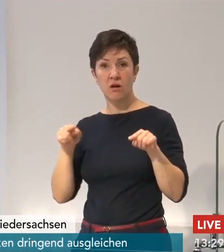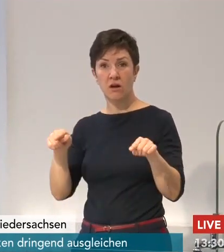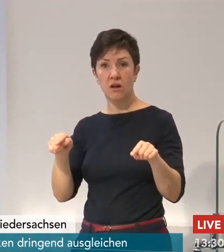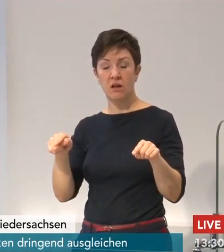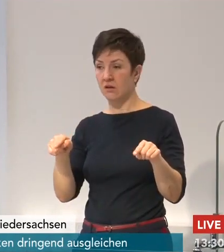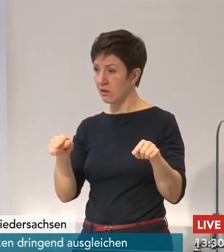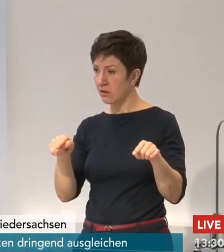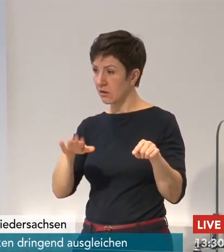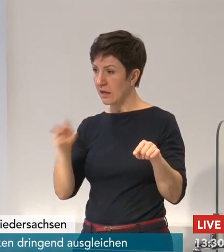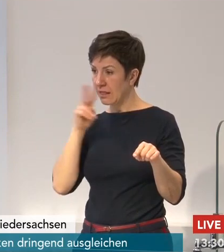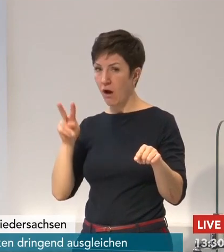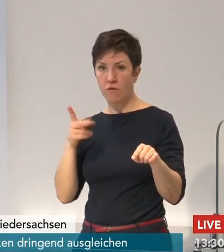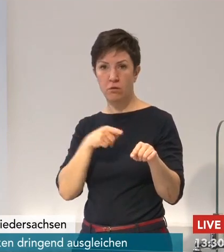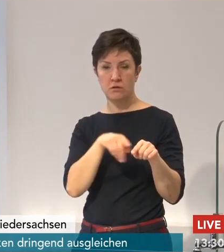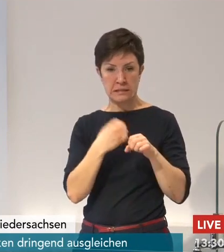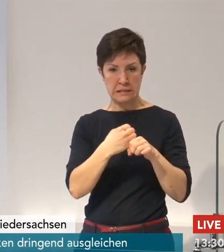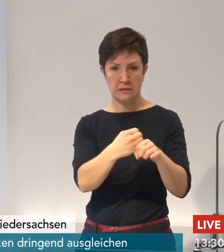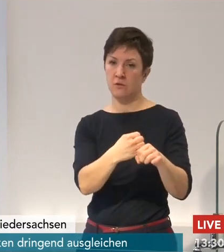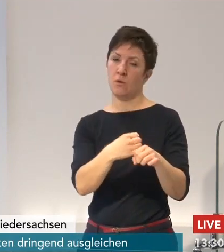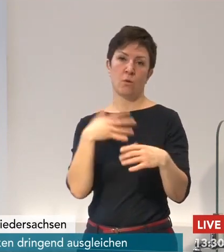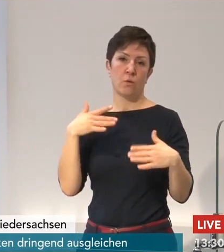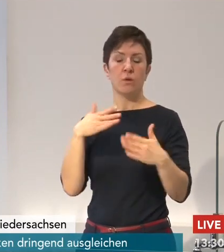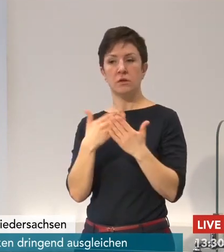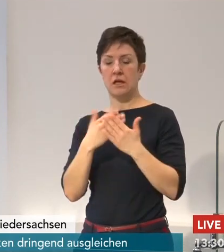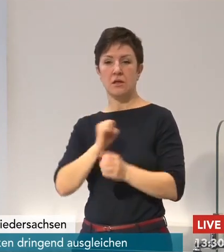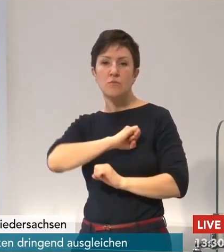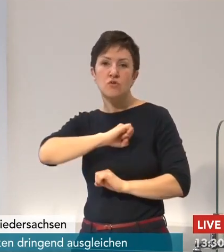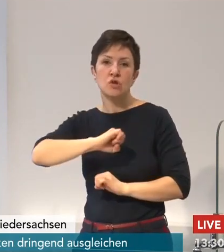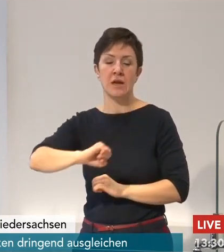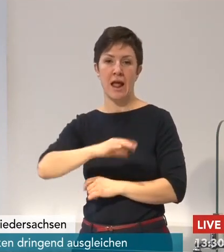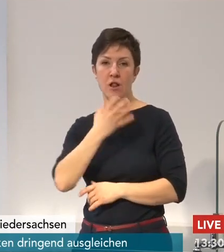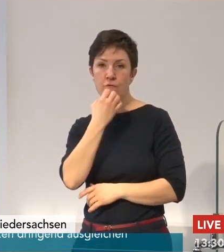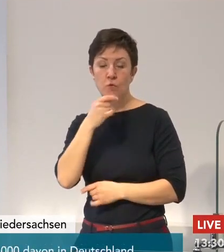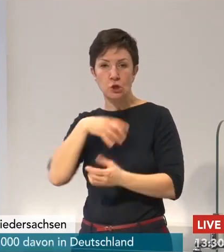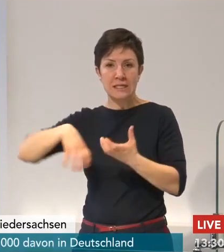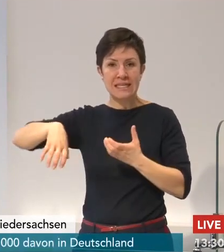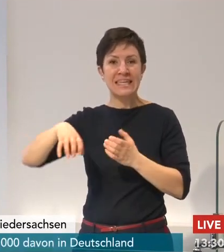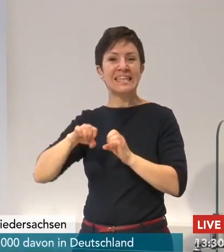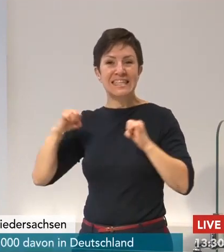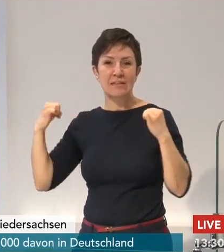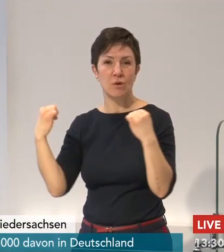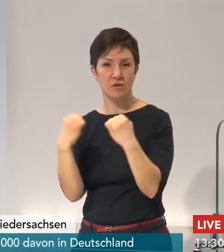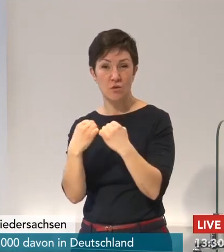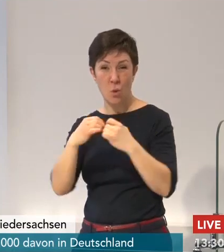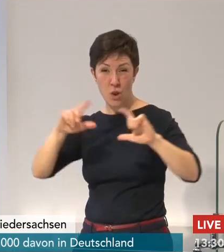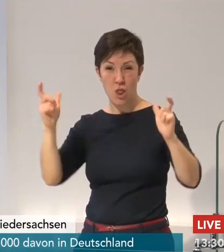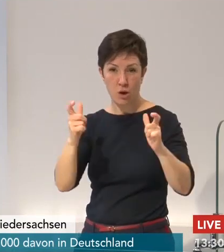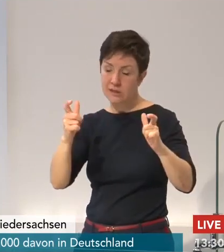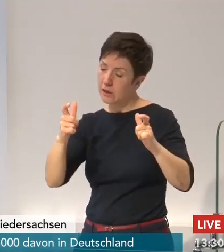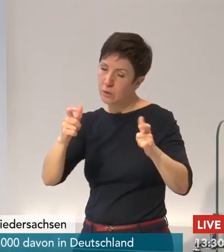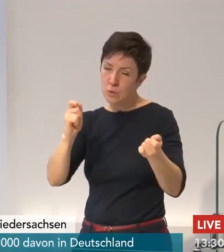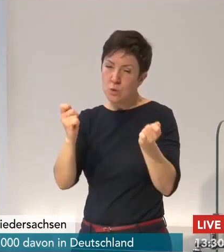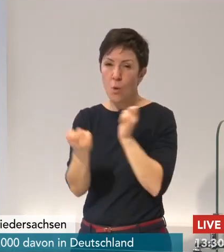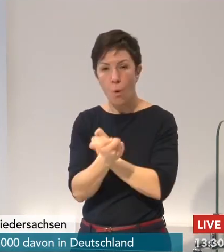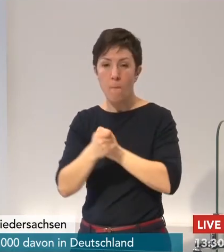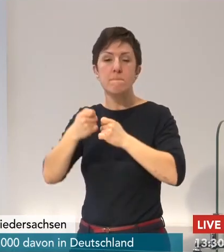es schuldig, so schnell wie es nur geht, auch aus einer Situation, aus dem jetzigen Lockdown herauszukommen. Aber das gestaltet nun einmal der